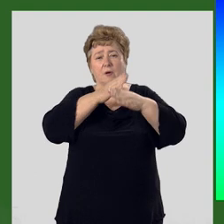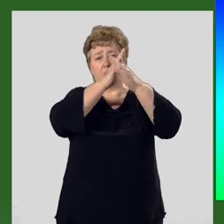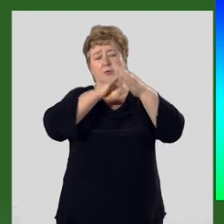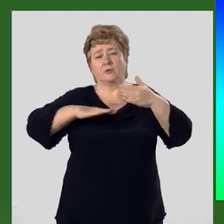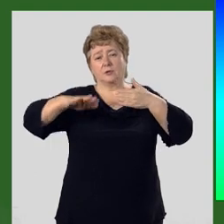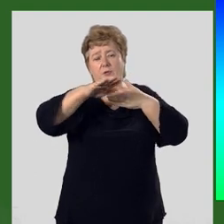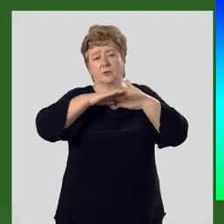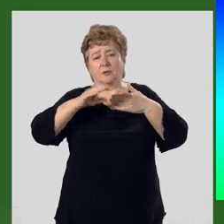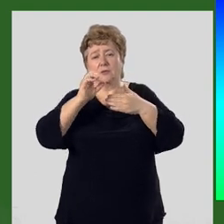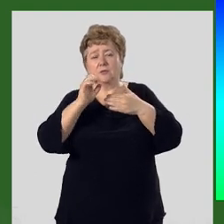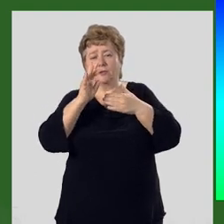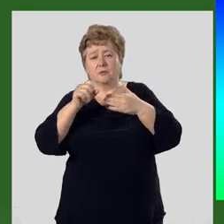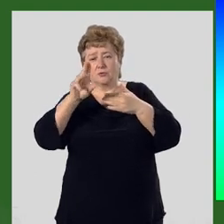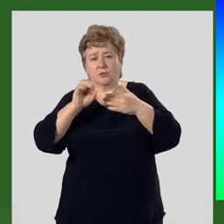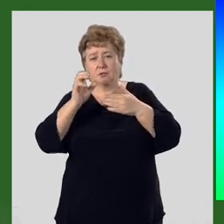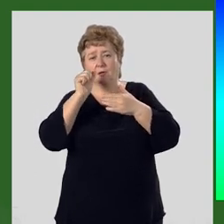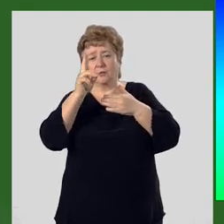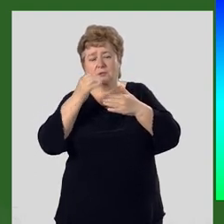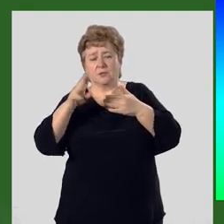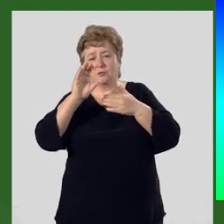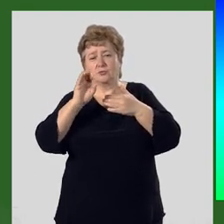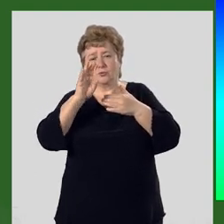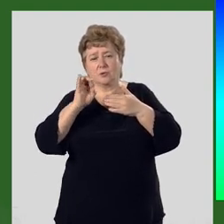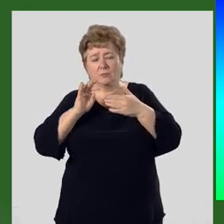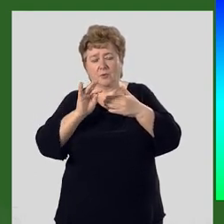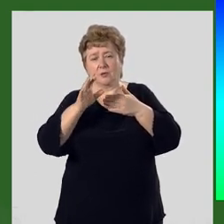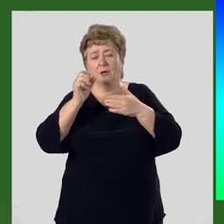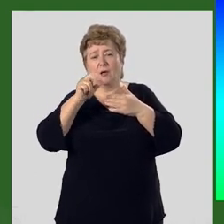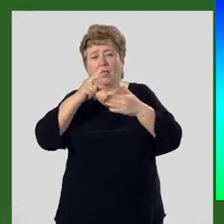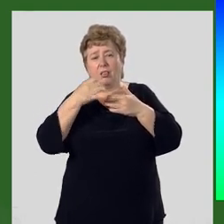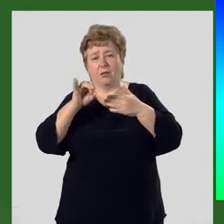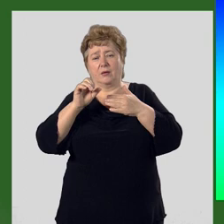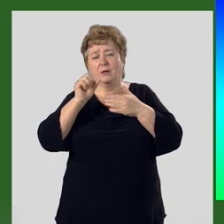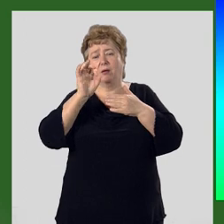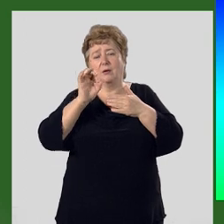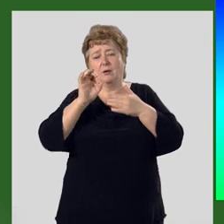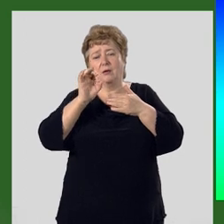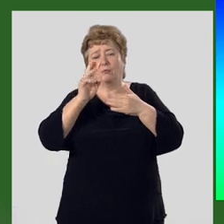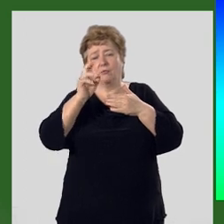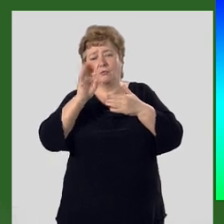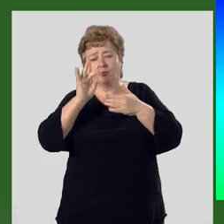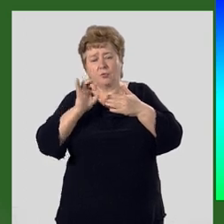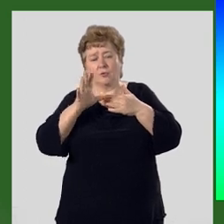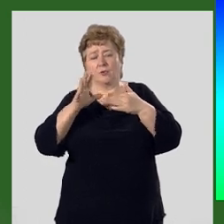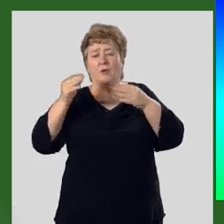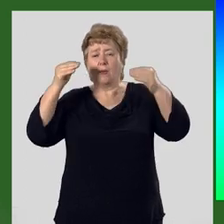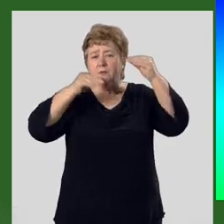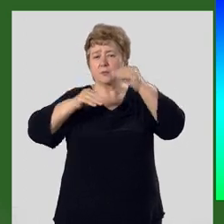горных долинах Сарыджас, Аксай, Сусамыр, Алай, Арабель, Кумтор